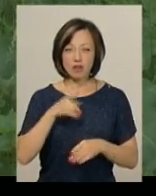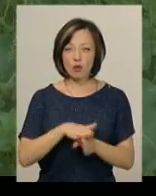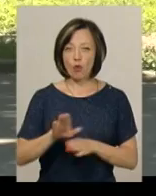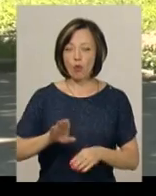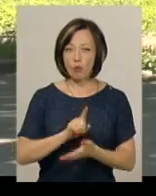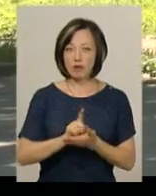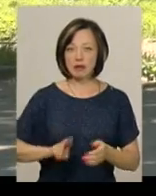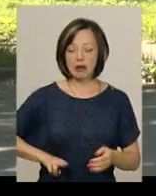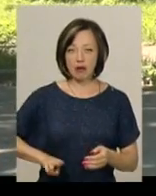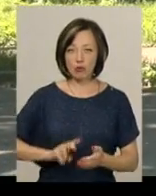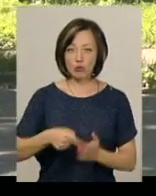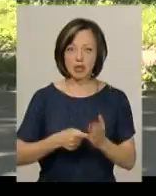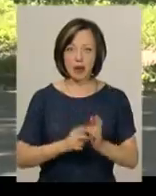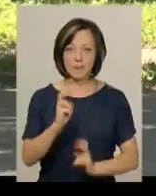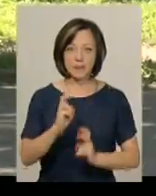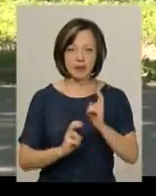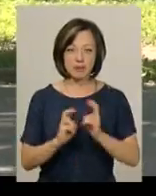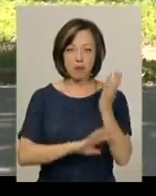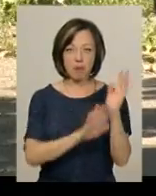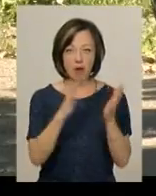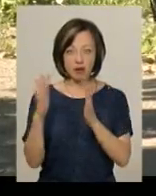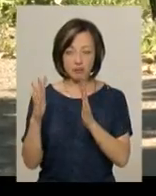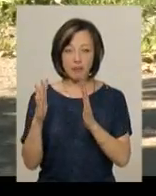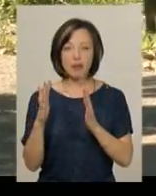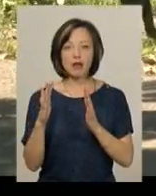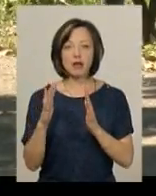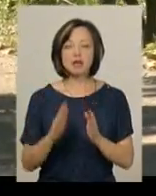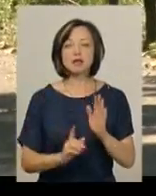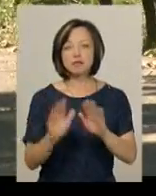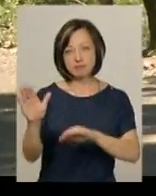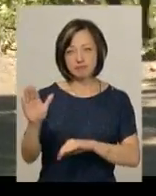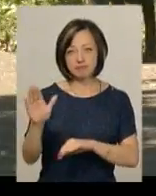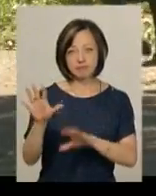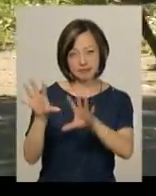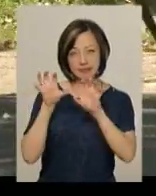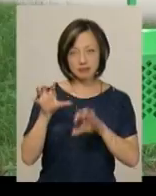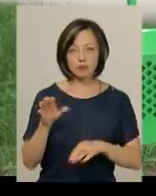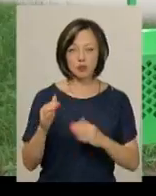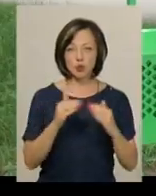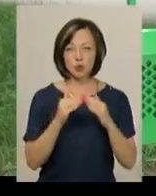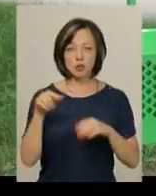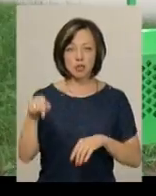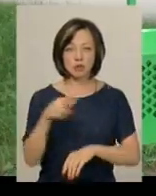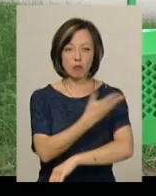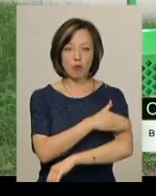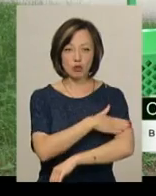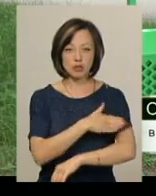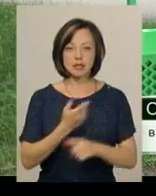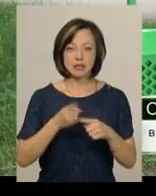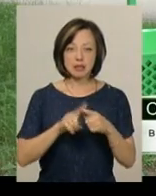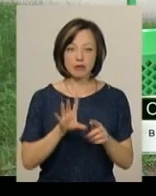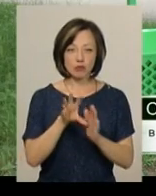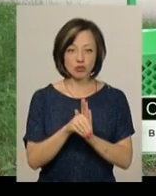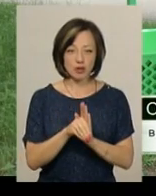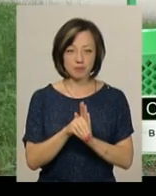директора комунального підприємства парки і сквери Хмельницького Олександр Боднарчук, запозичили у сусідній Польщі. Даний зоокомплекс включає